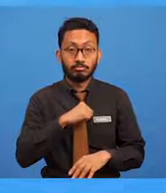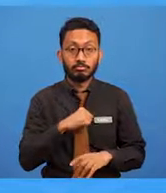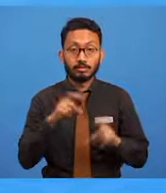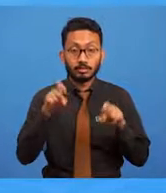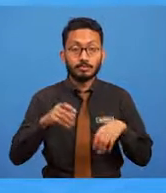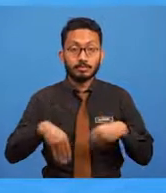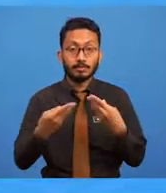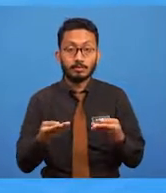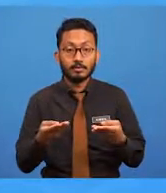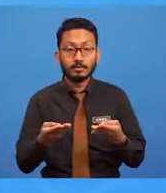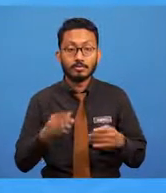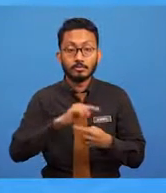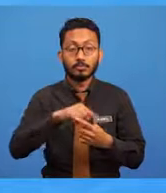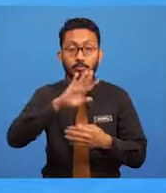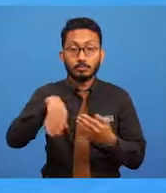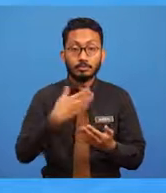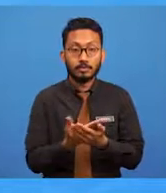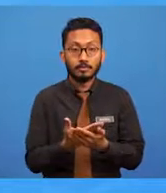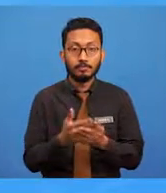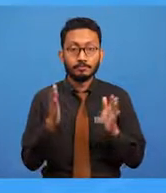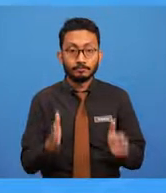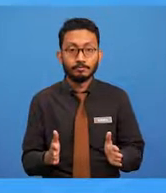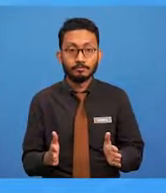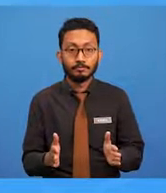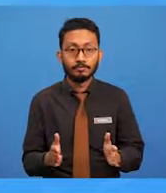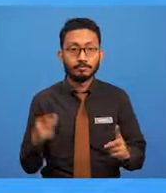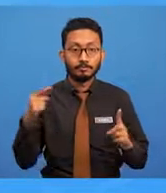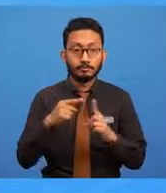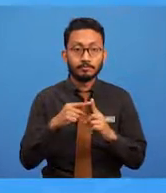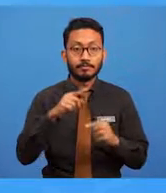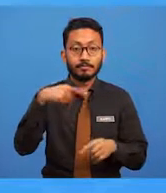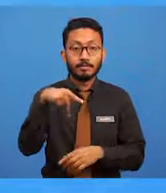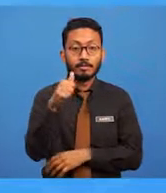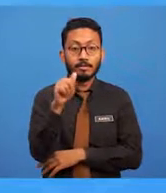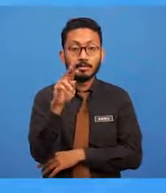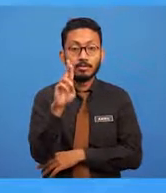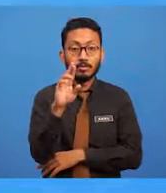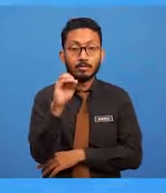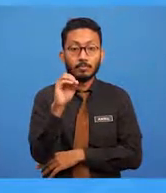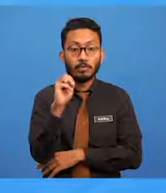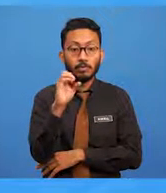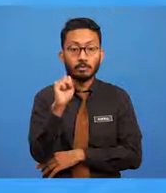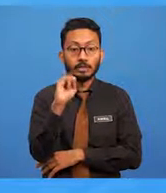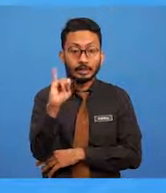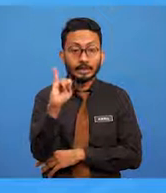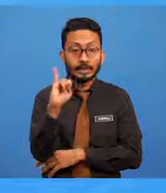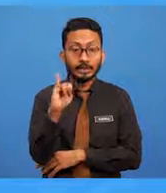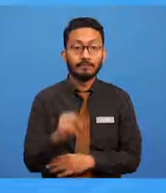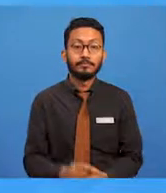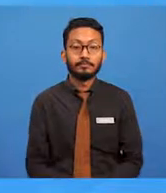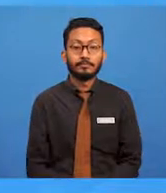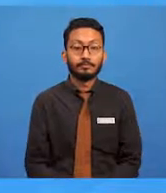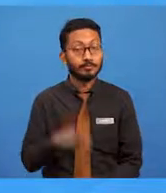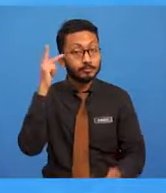sasaran dengan tujuan untuk mempromosi, memperkenalkan dan meningkatkan